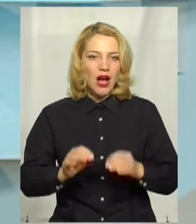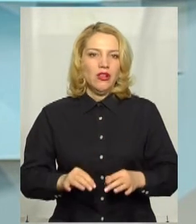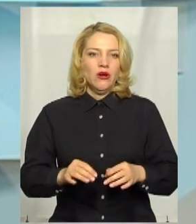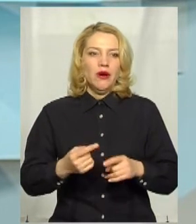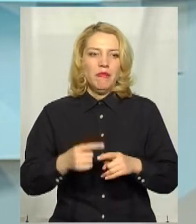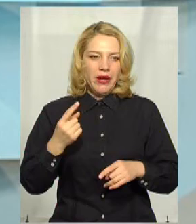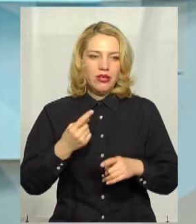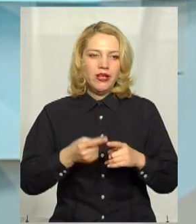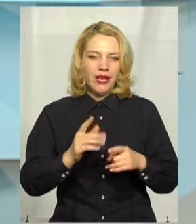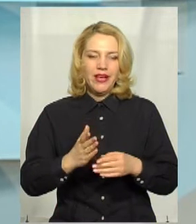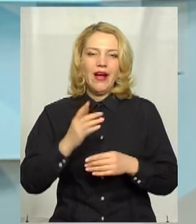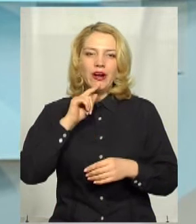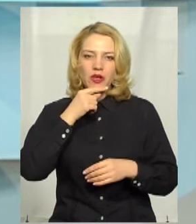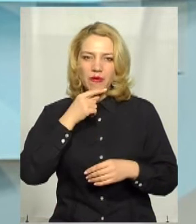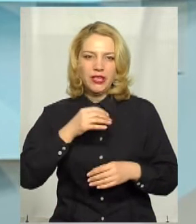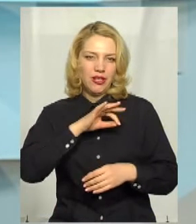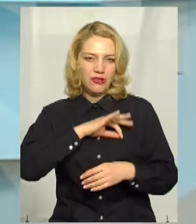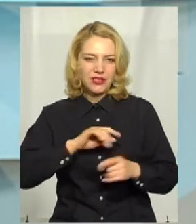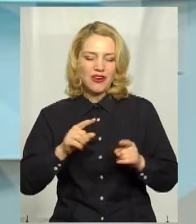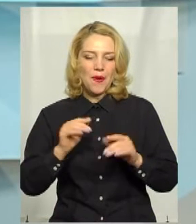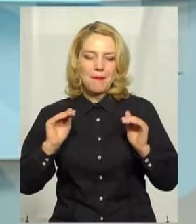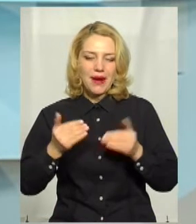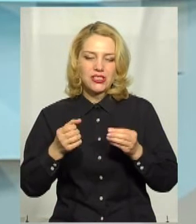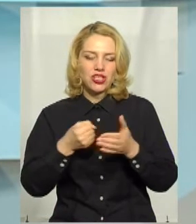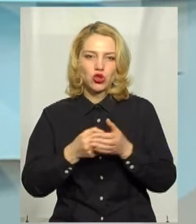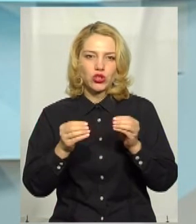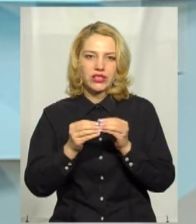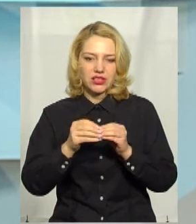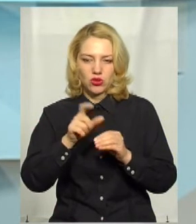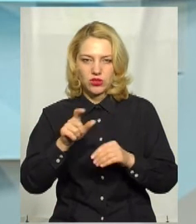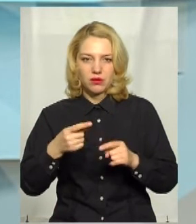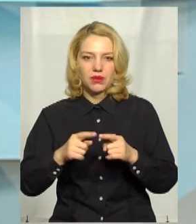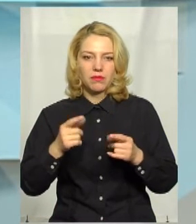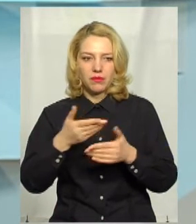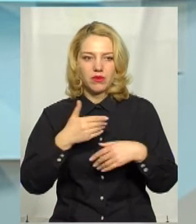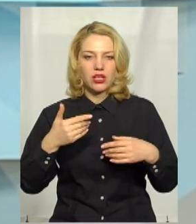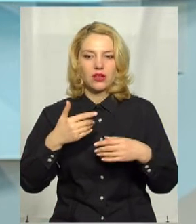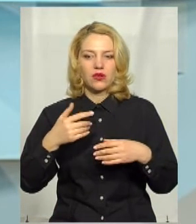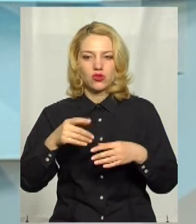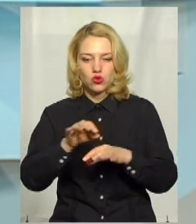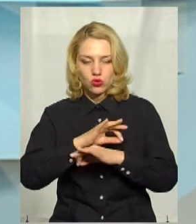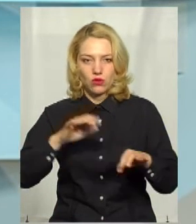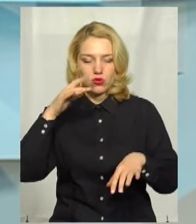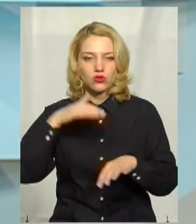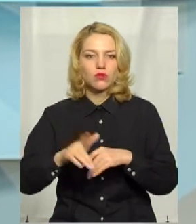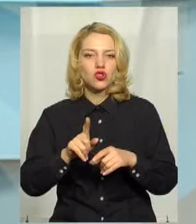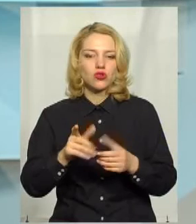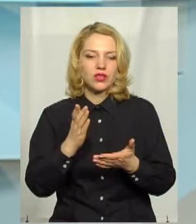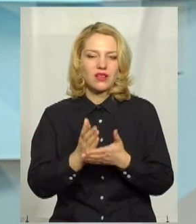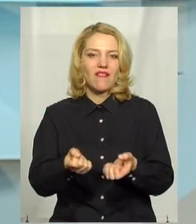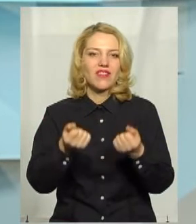першу чергу, це і економічна досійність, тому що обмеження до 10 осіб. Ми це чудово розуміємо, що втрата